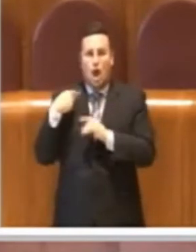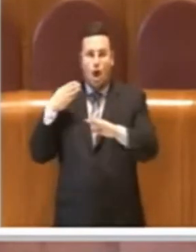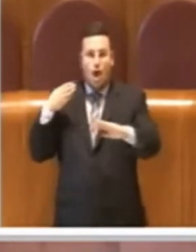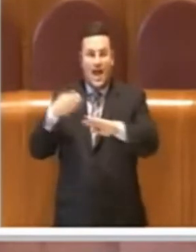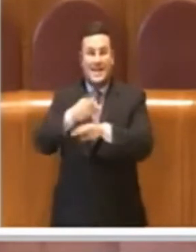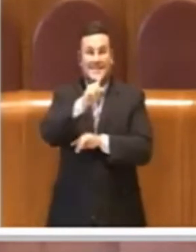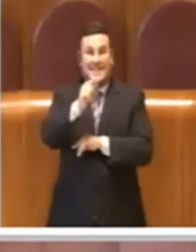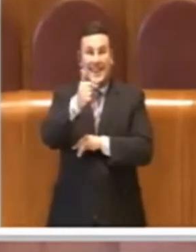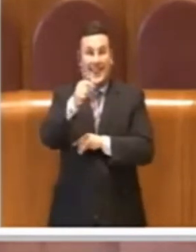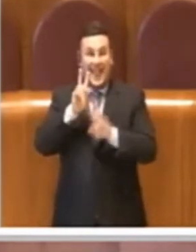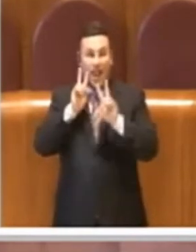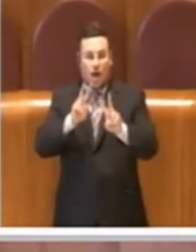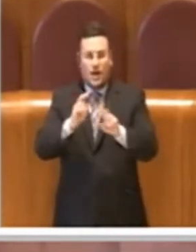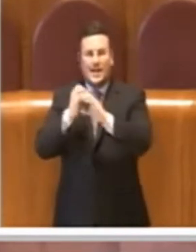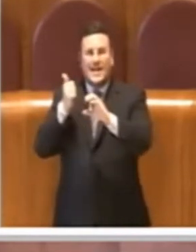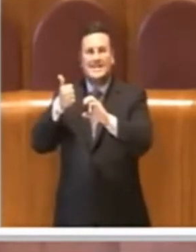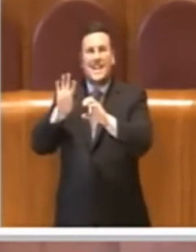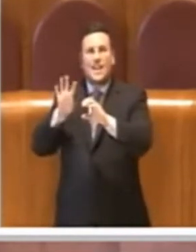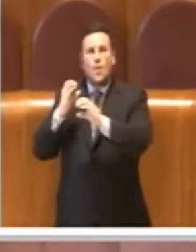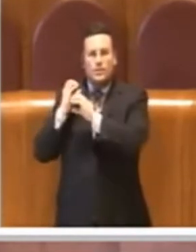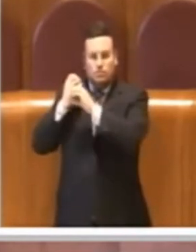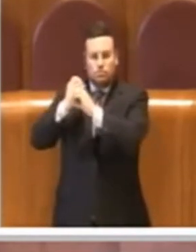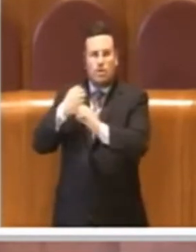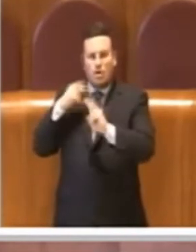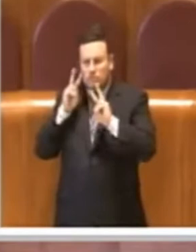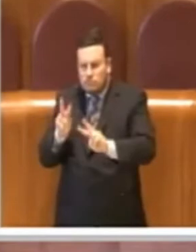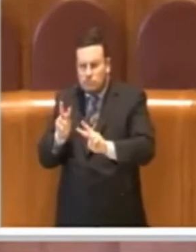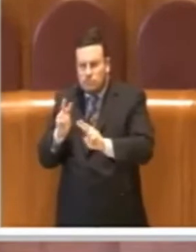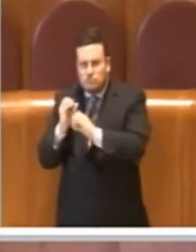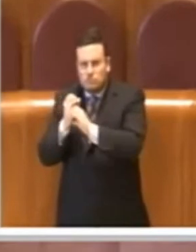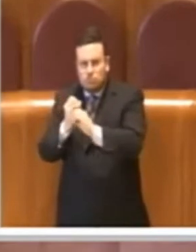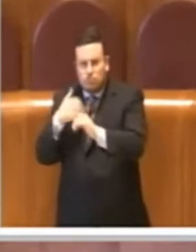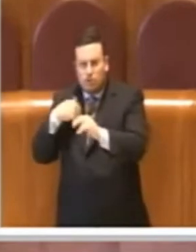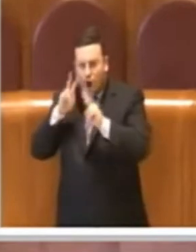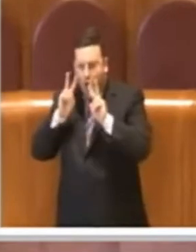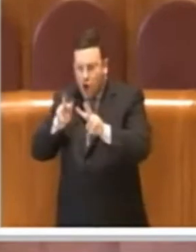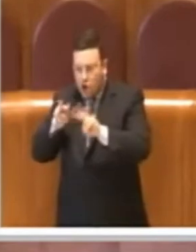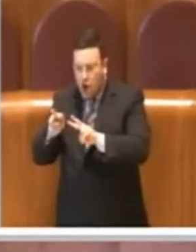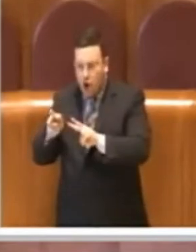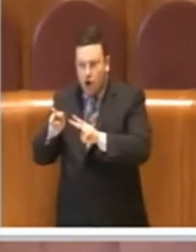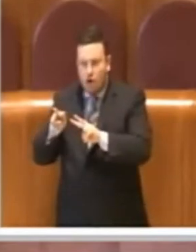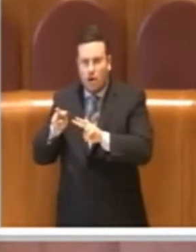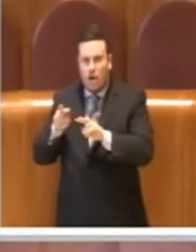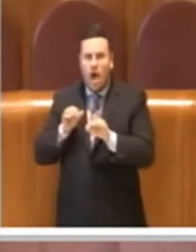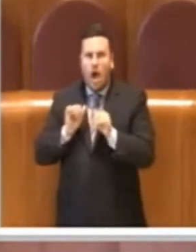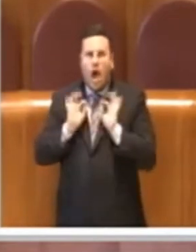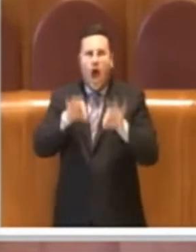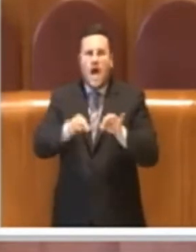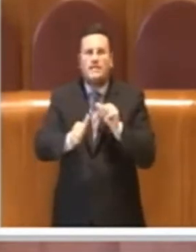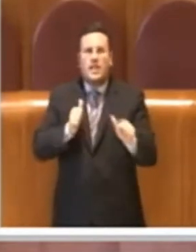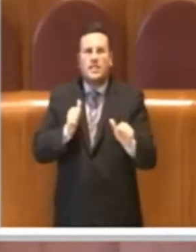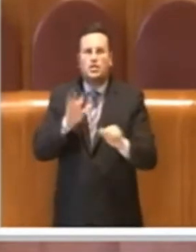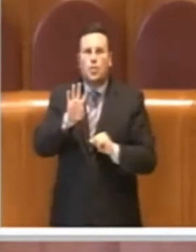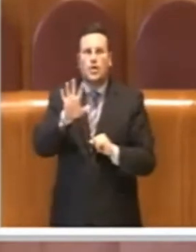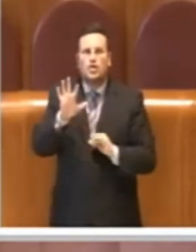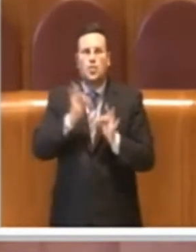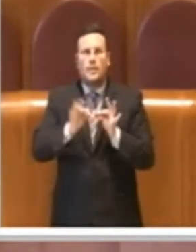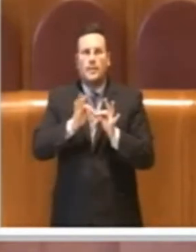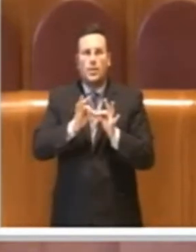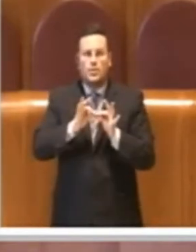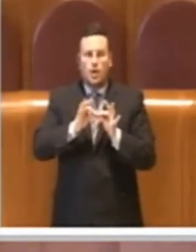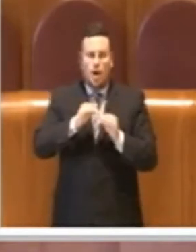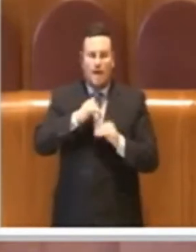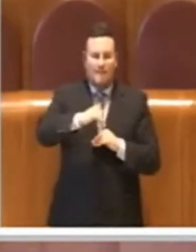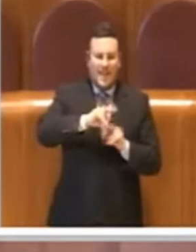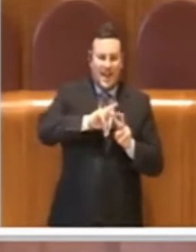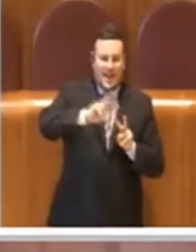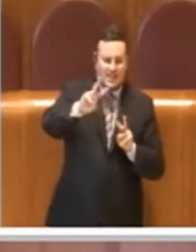alcuni momenti il 64 ha beneficiato anche di una riduzione di 4-5 minuti sui tempi di percorrenza, che se consideriamo che Via Nazionale e Corso Vittorio